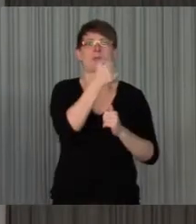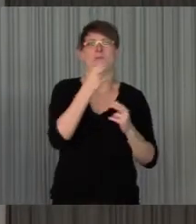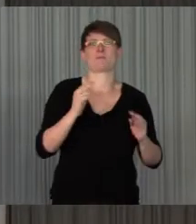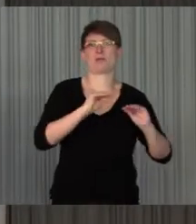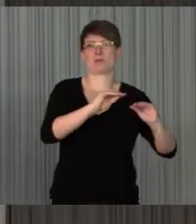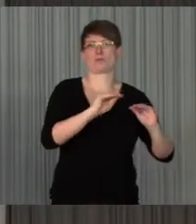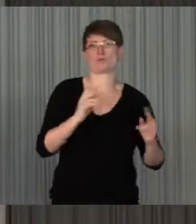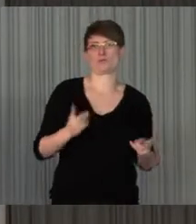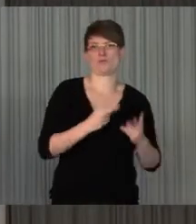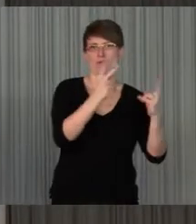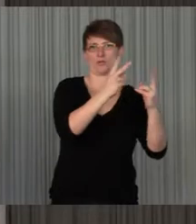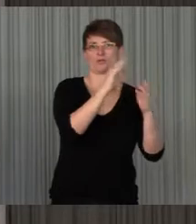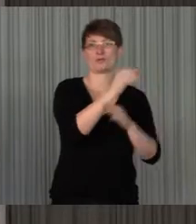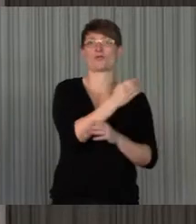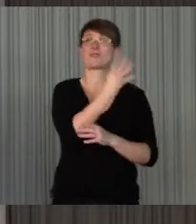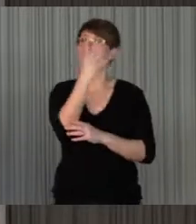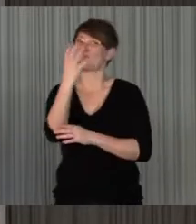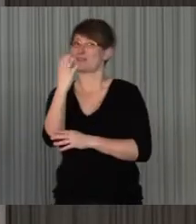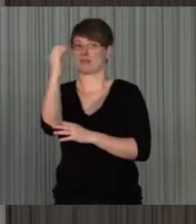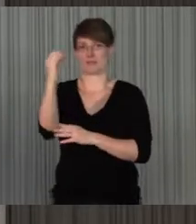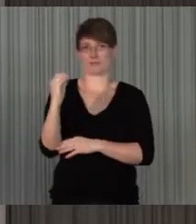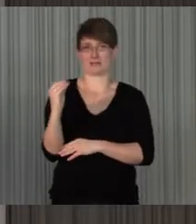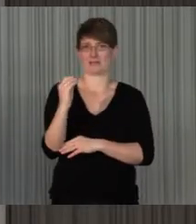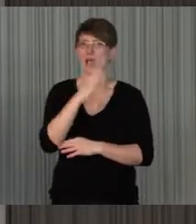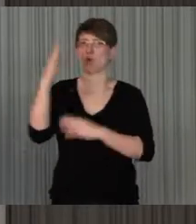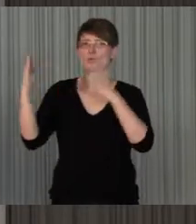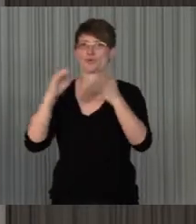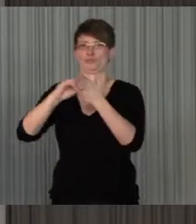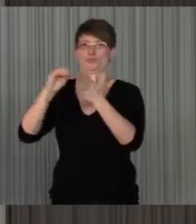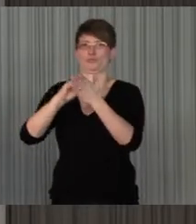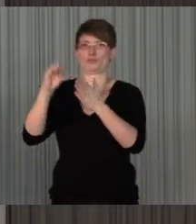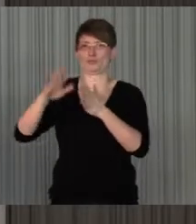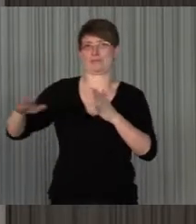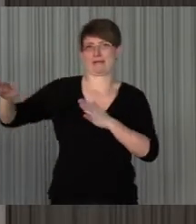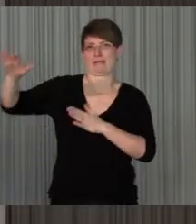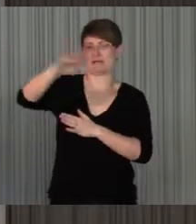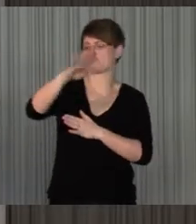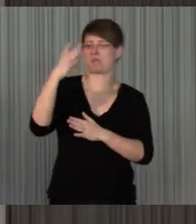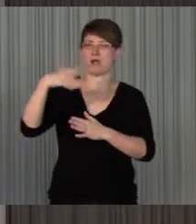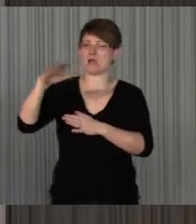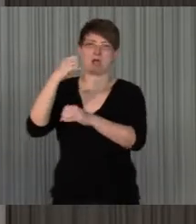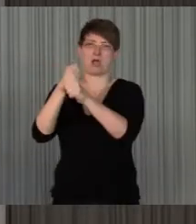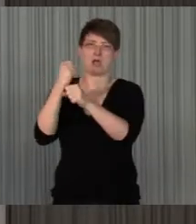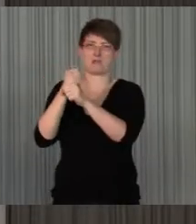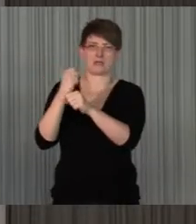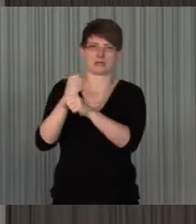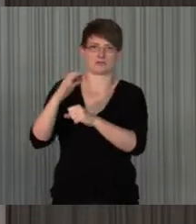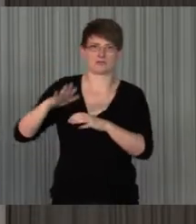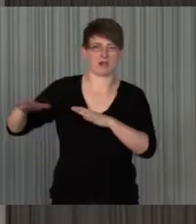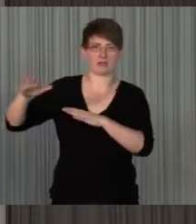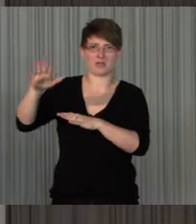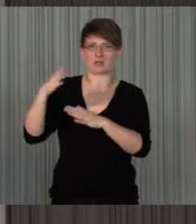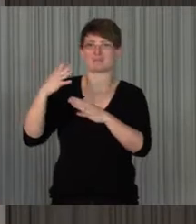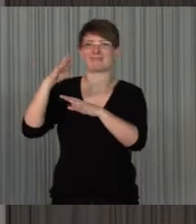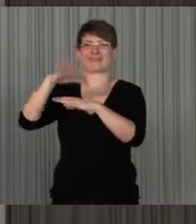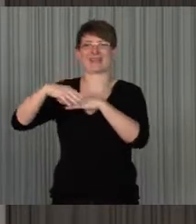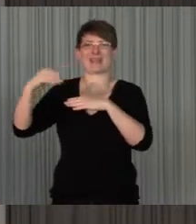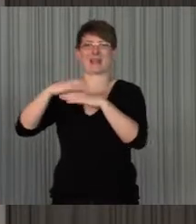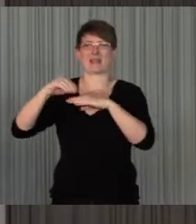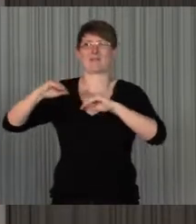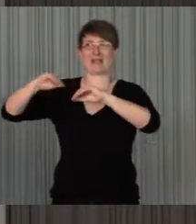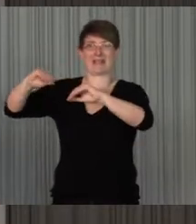% sind die in tatsächlich außerschulischen fachlichen Bereichen, also alle Arbeitsfelder, mit rehabilitationspädagogischen